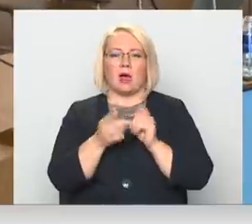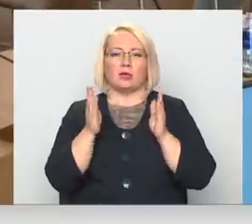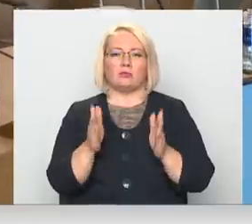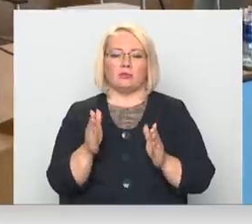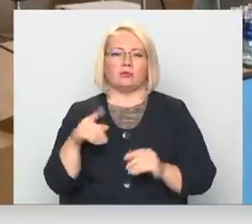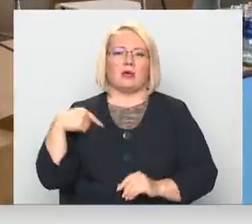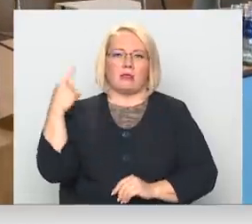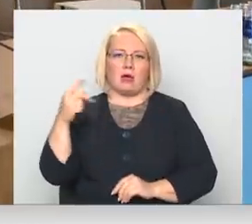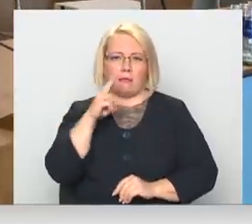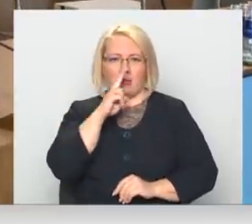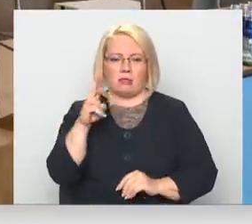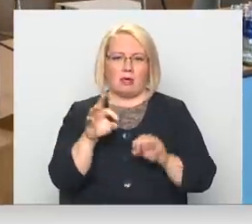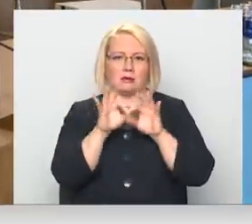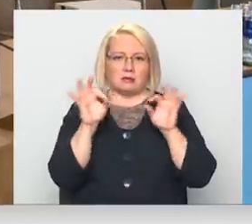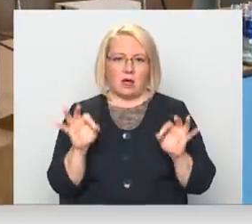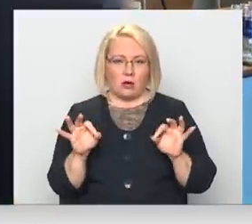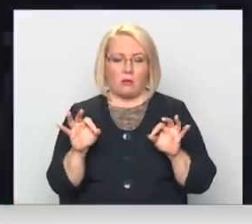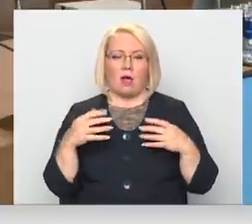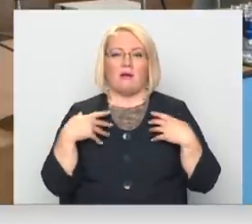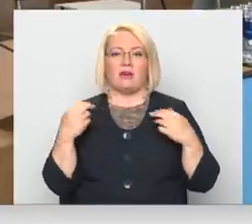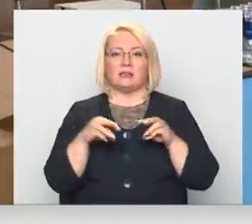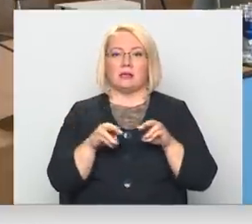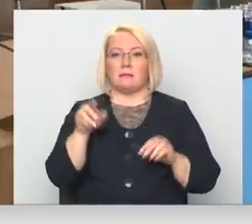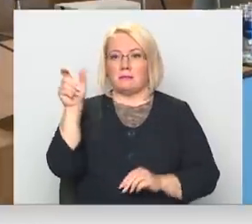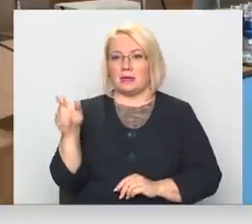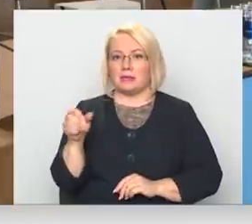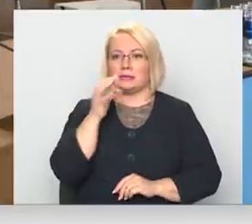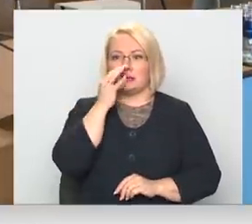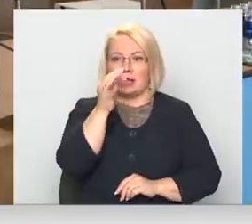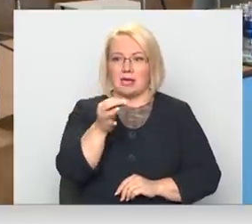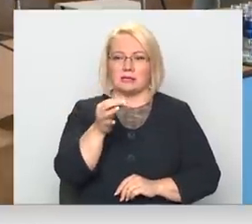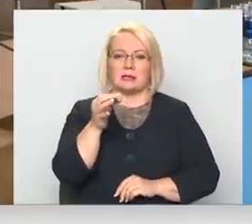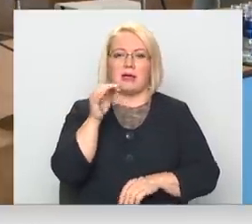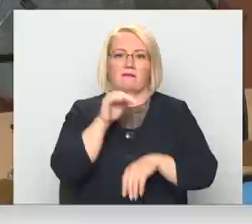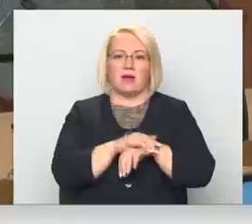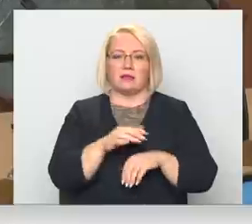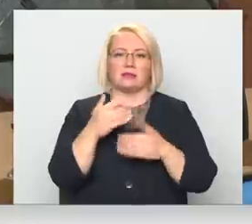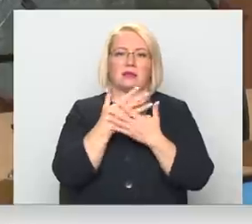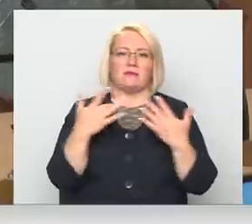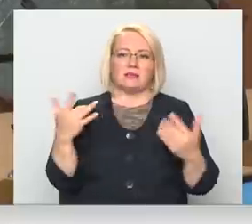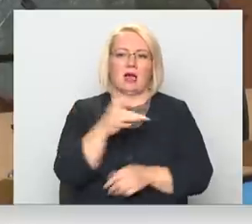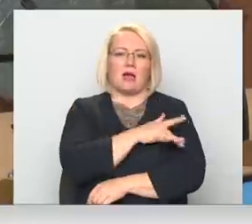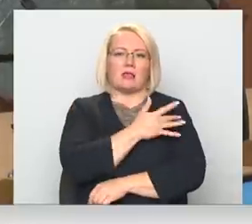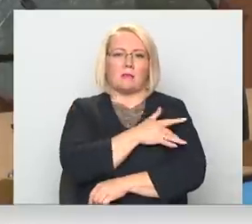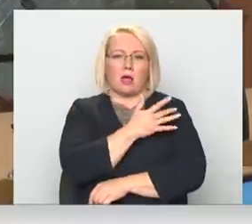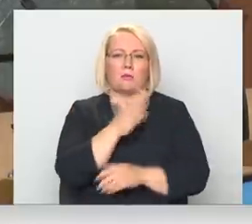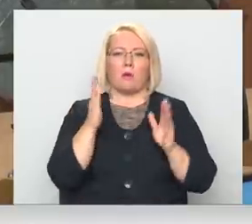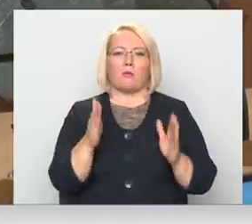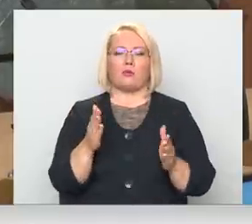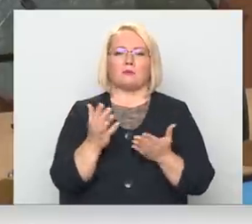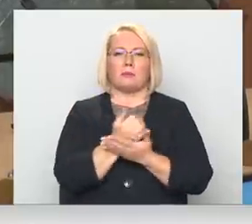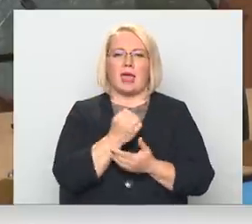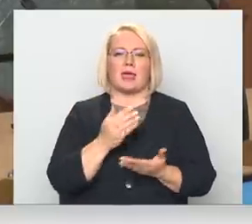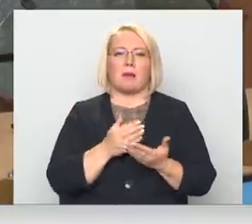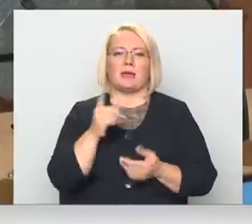spēkā nākamās nedēļas sākumā. Veselības ministrs ir teicis, ka būtībā dažādi pakalpojumi būs pieejami